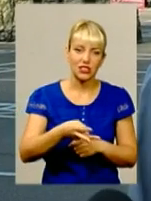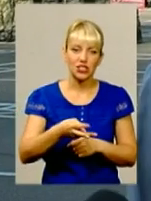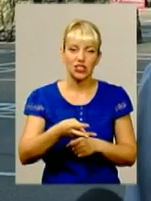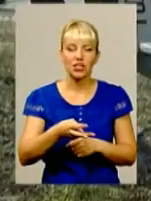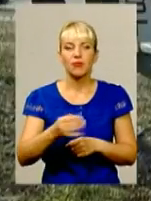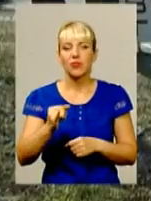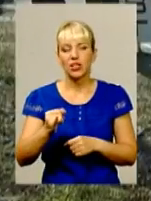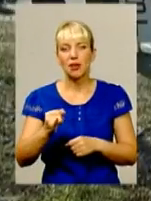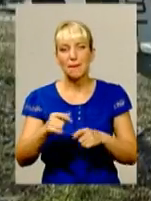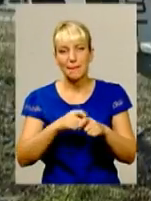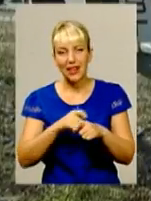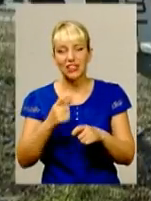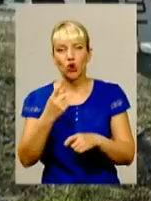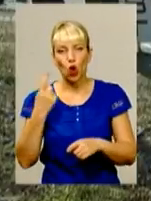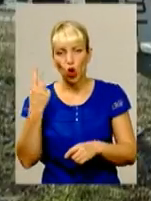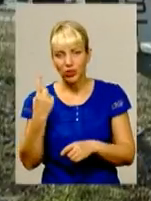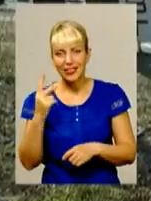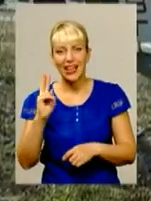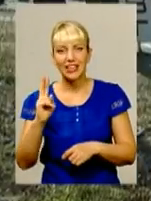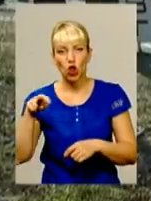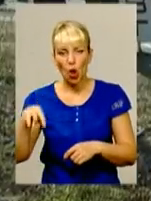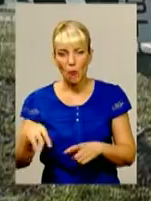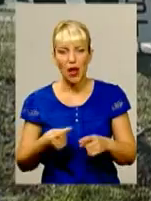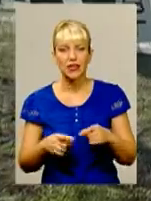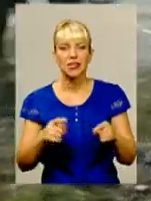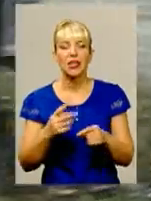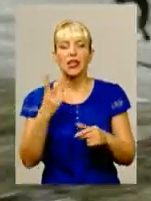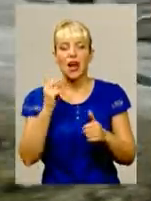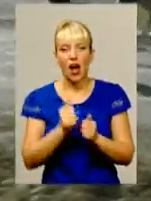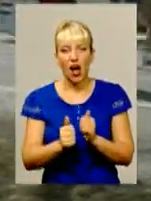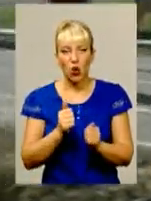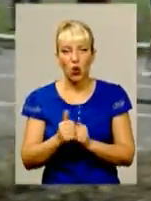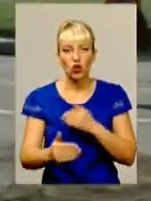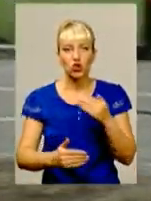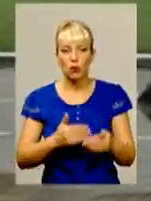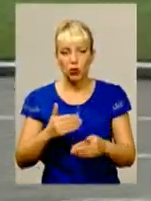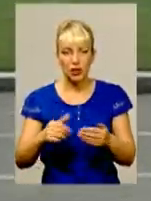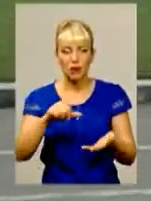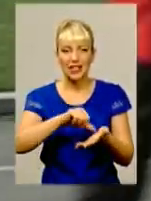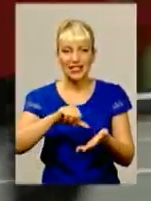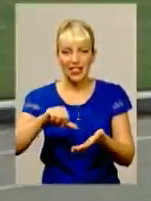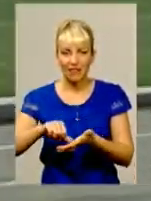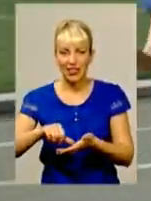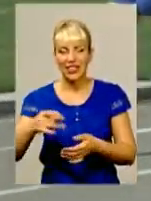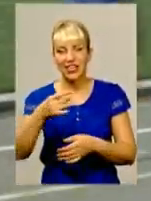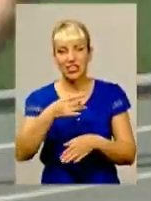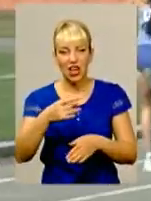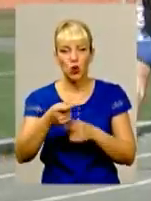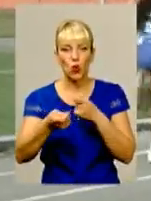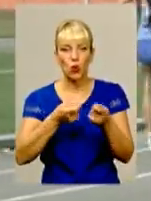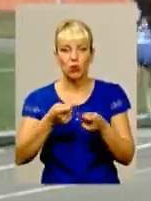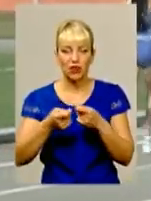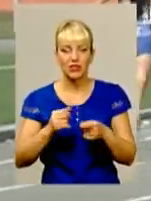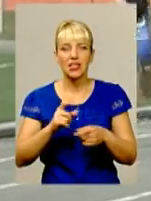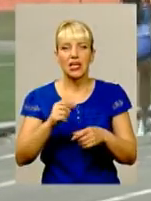і 1 кілометр. На кожному етапі змагань прикордонники з п'яти регіональних управлінь та Національної академії прикордонної служби